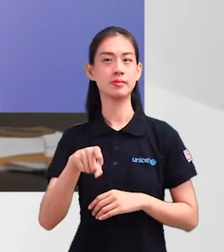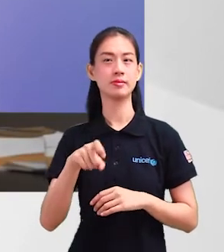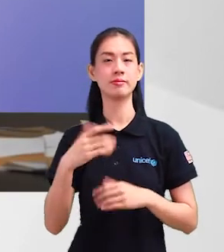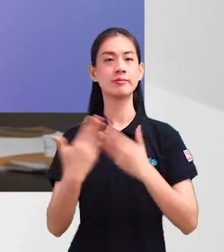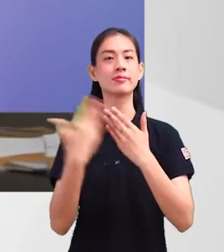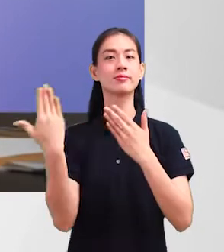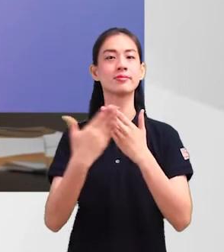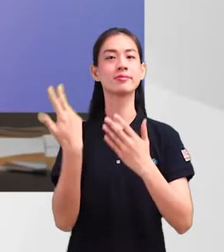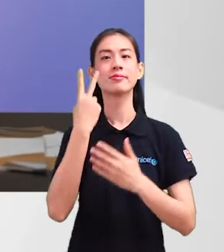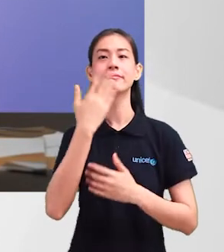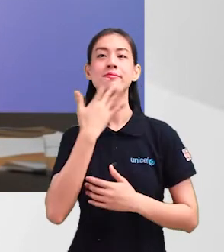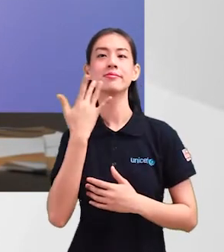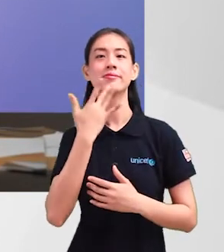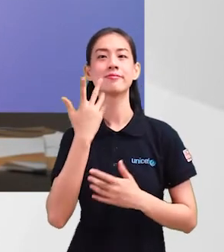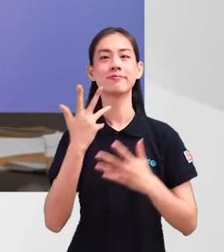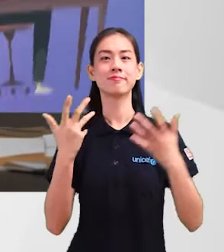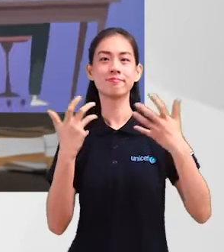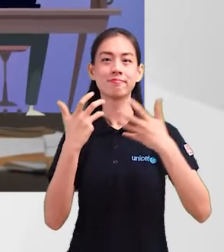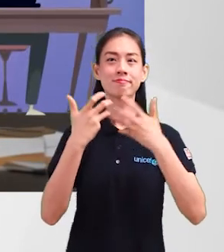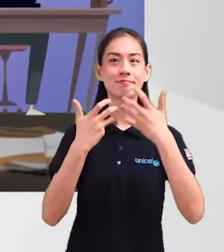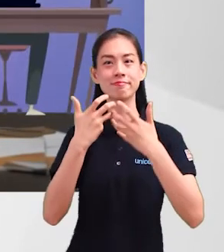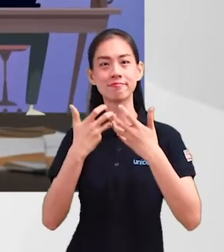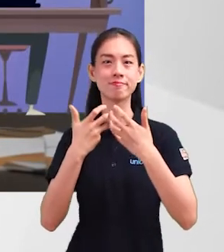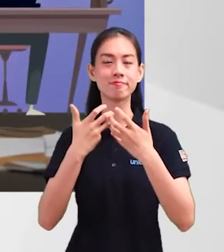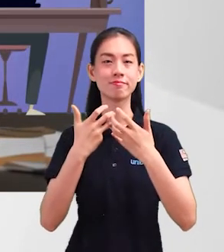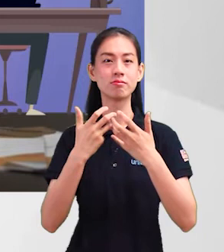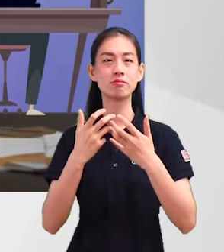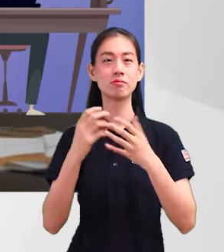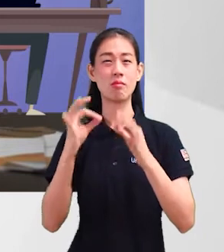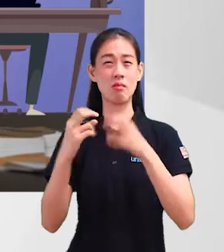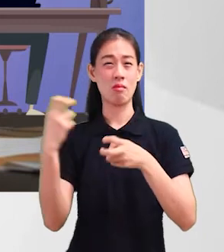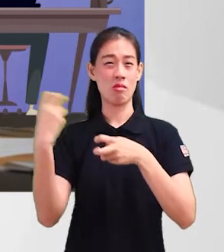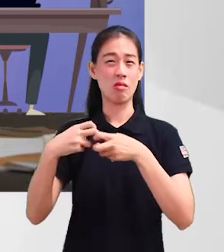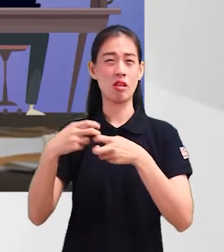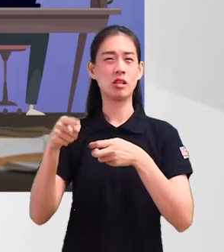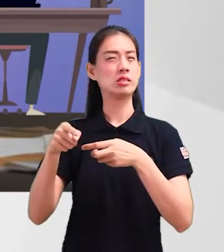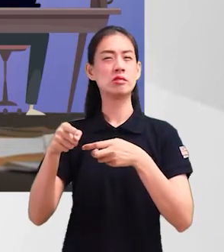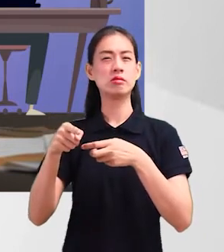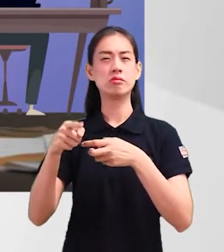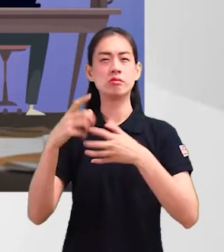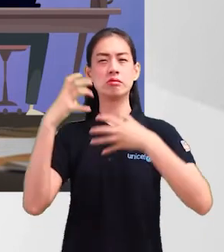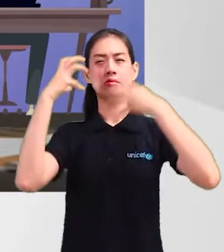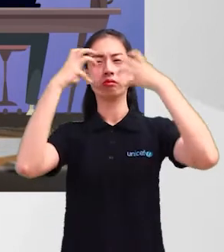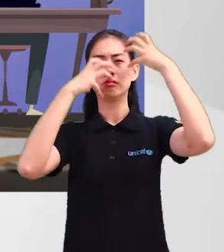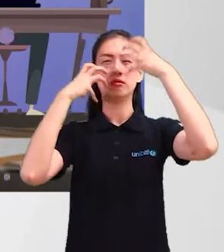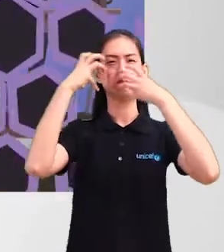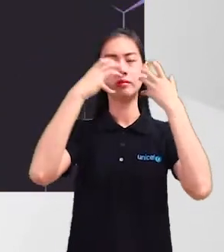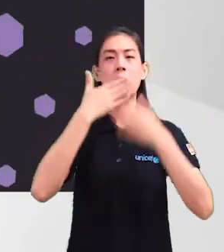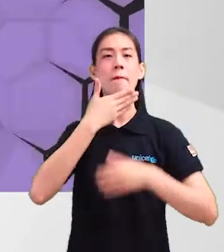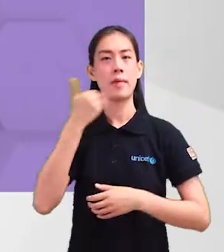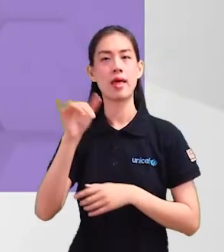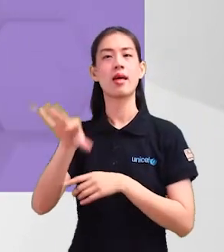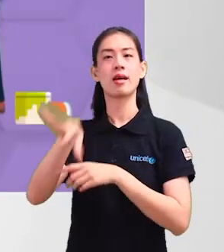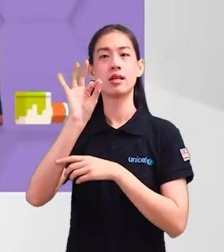senang dilihat. Ini adalah contoh laman web di mana gabungan warnanya menyebabkan sukar untuk pengguna membaca maklumat padanya.